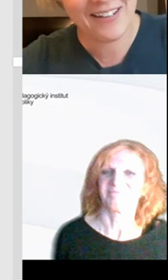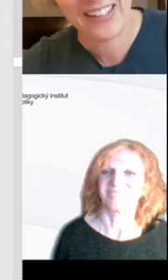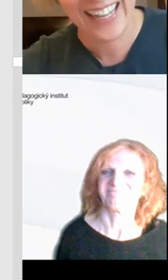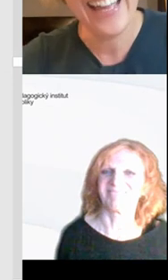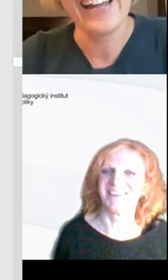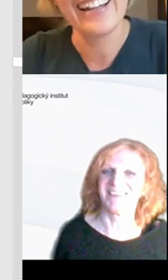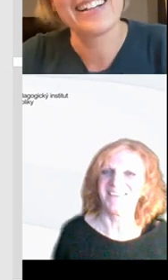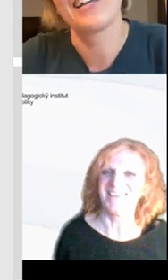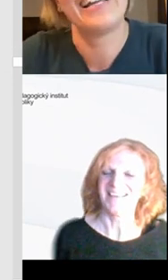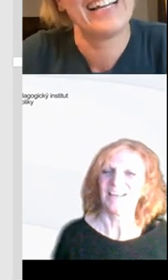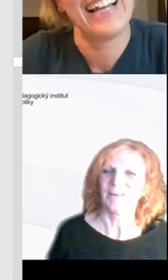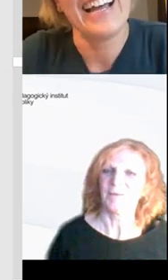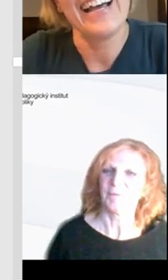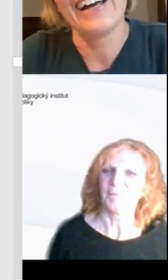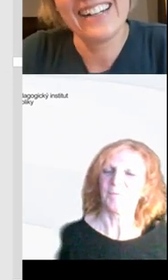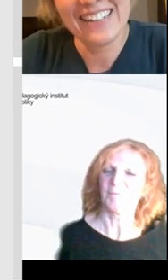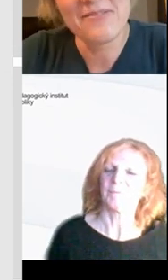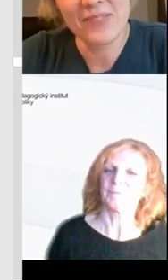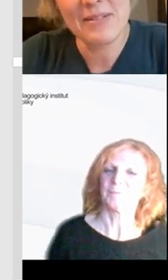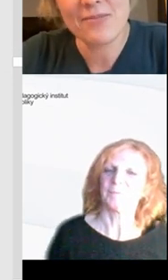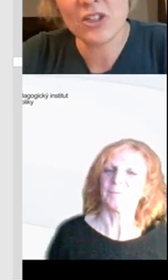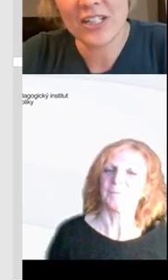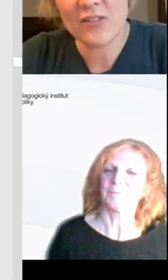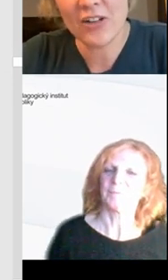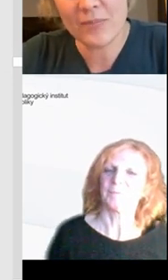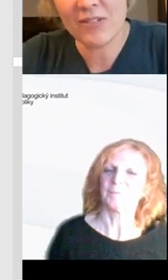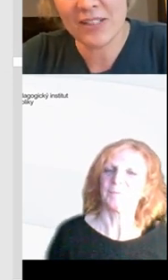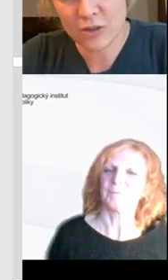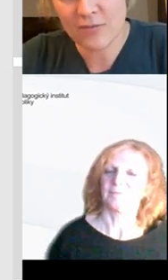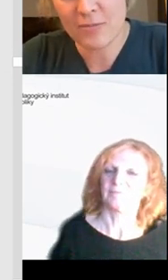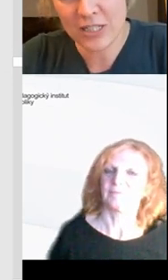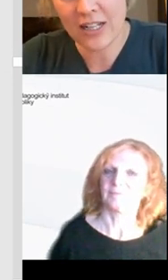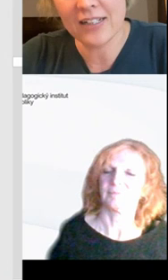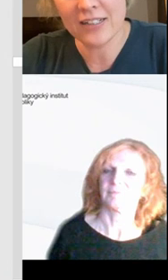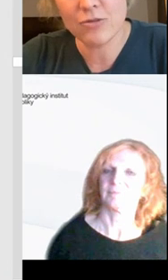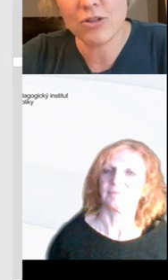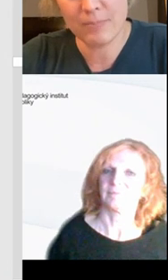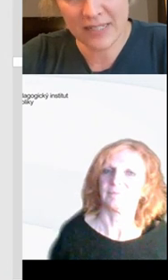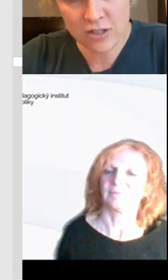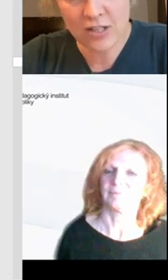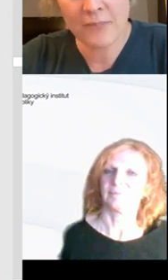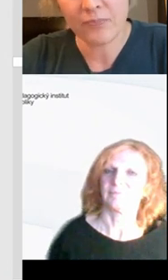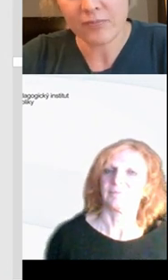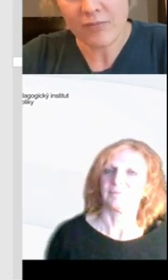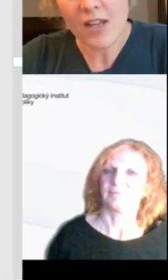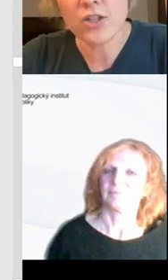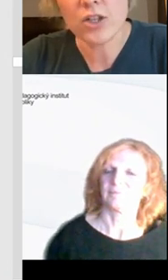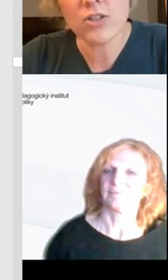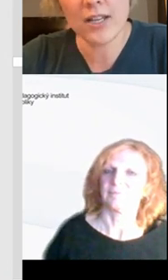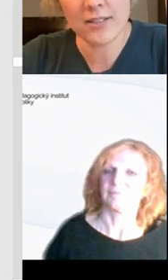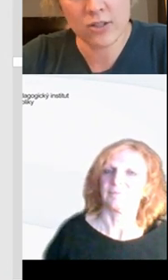Moravské Třebové. Takže myslím, že tohle zrovna ode mě víte. To jsem vám říkala už i prezenčně,